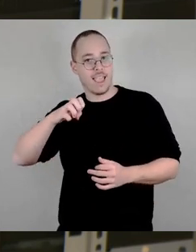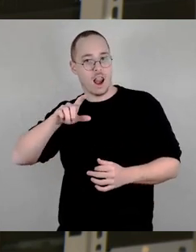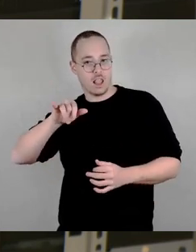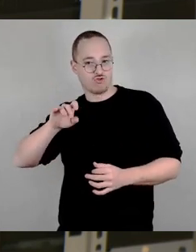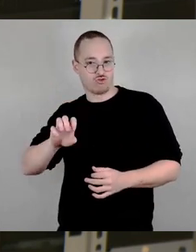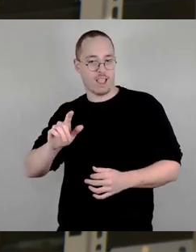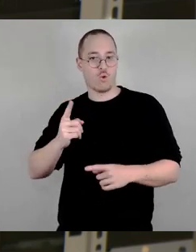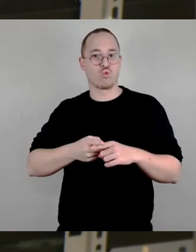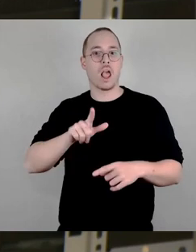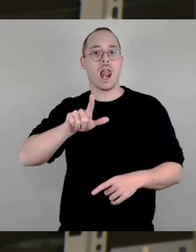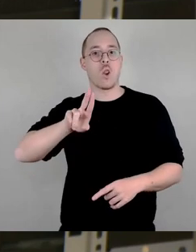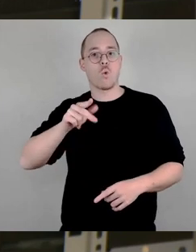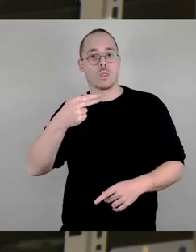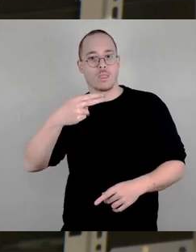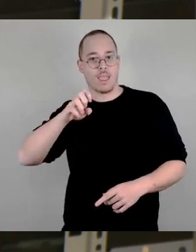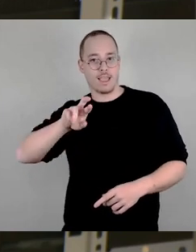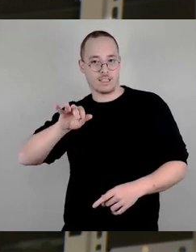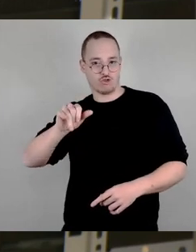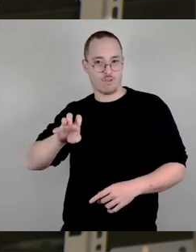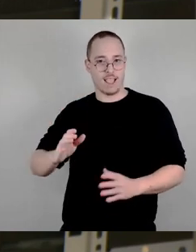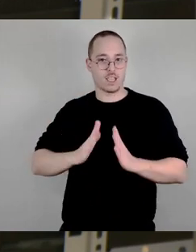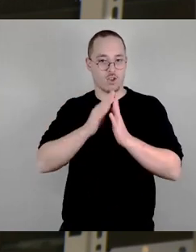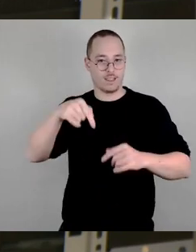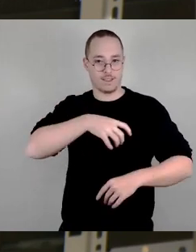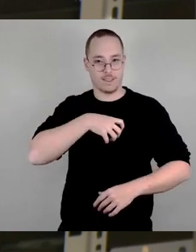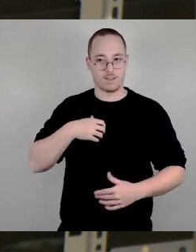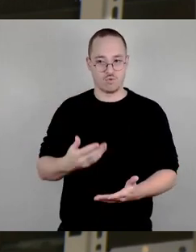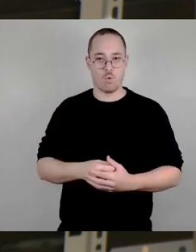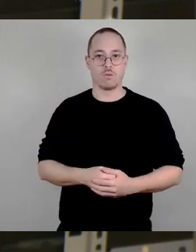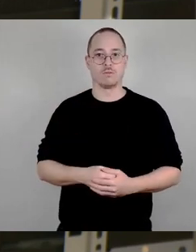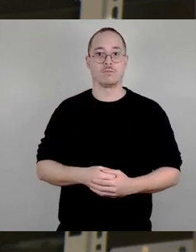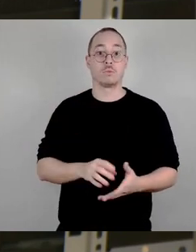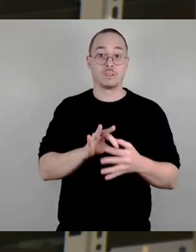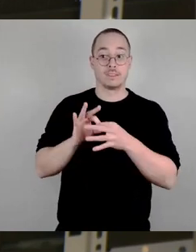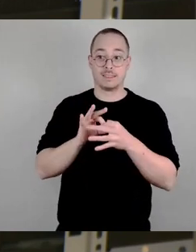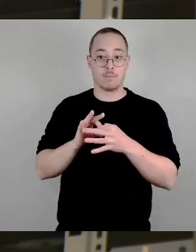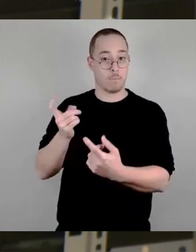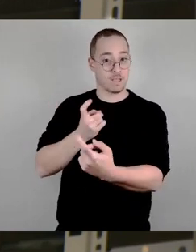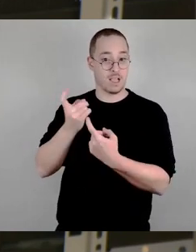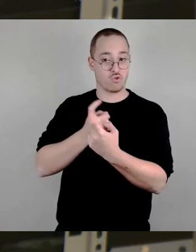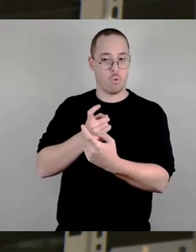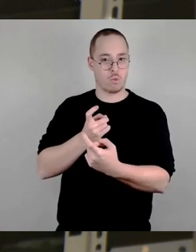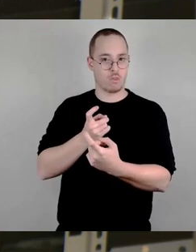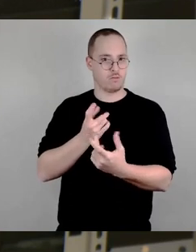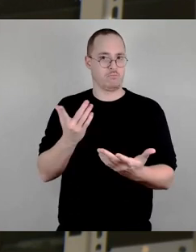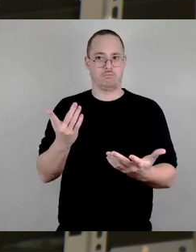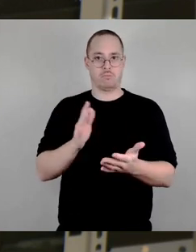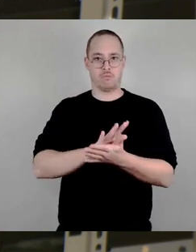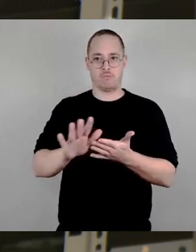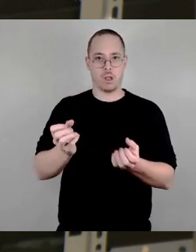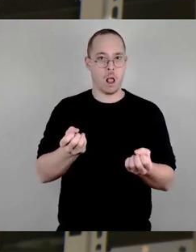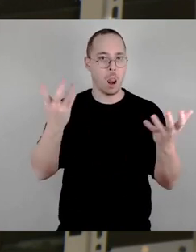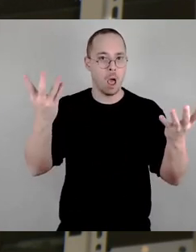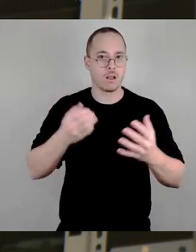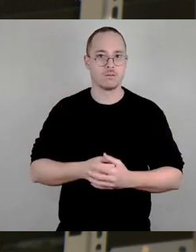Sache Dresdner sicherer Hafen glasklar. Denn zum christlichen Auftrag gehört unmissverständlich Diakonia,